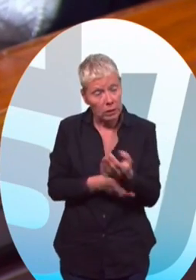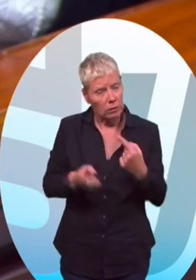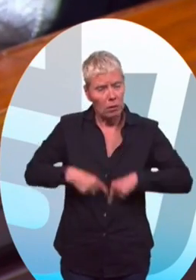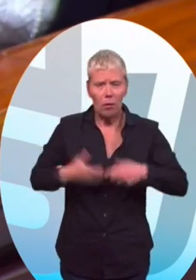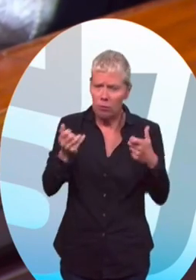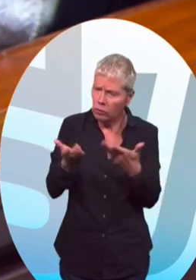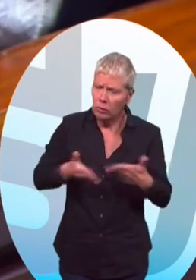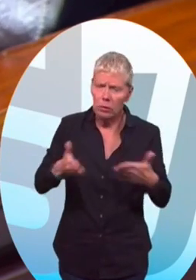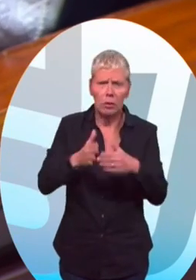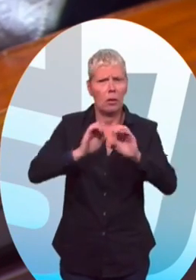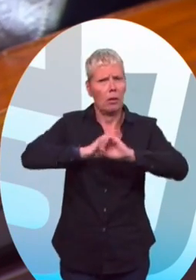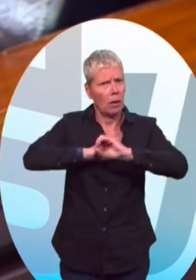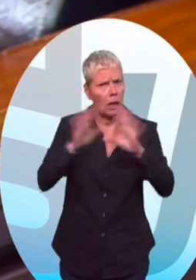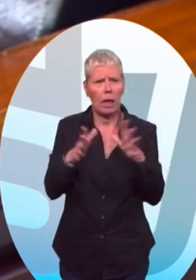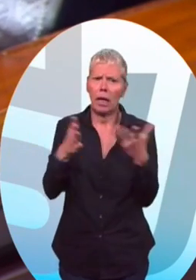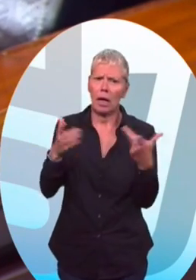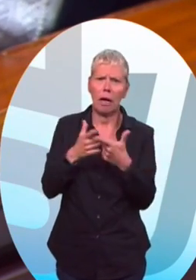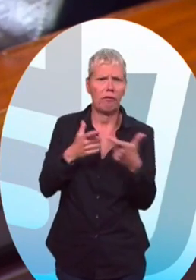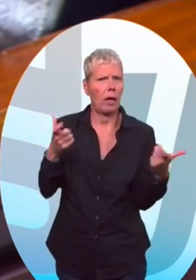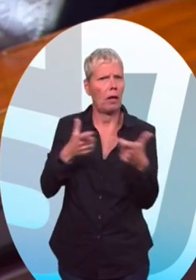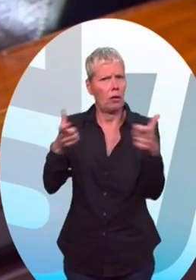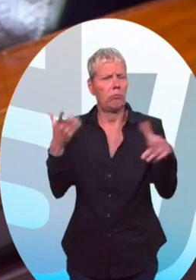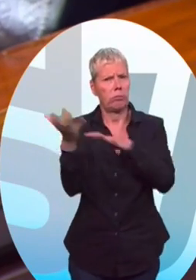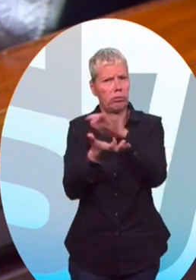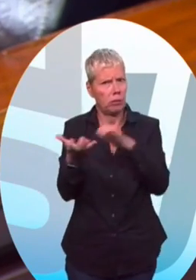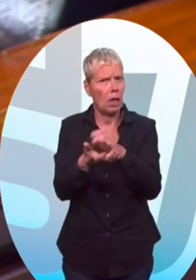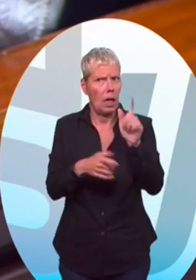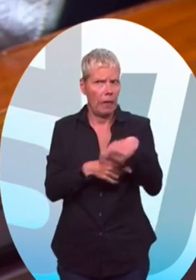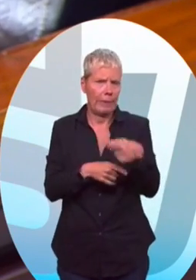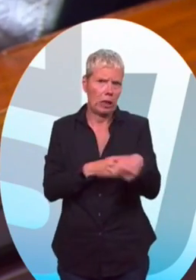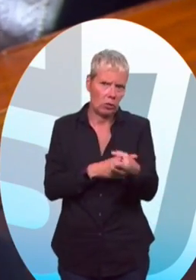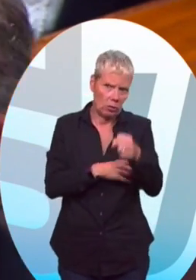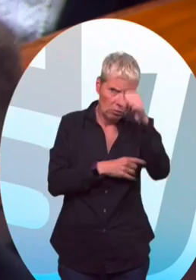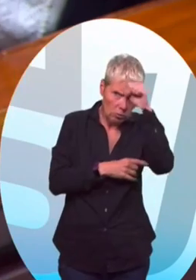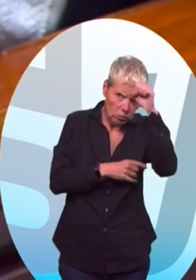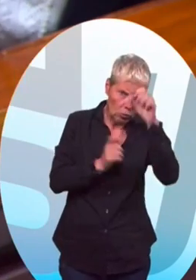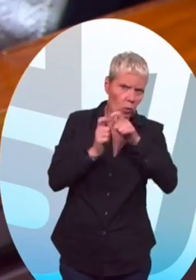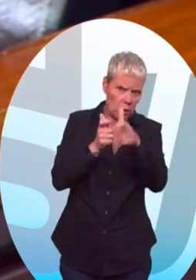transparence sur cet accident industriel et d'en tirer toutes les conséquences.